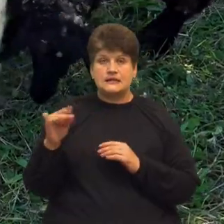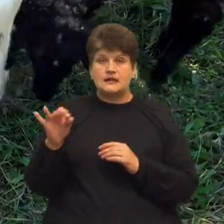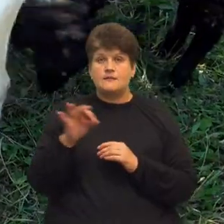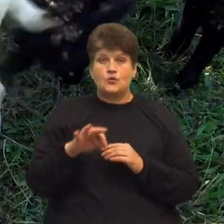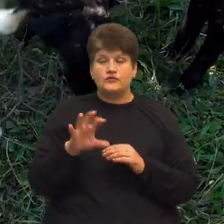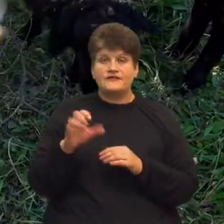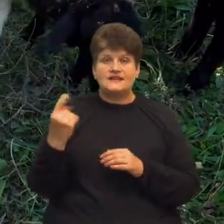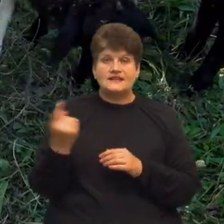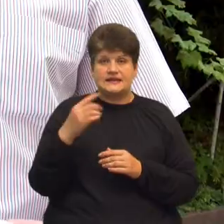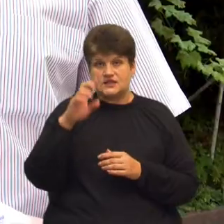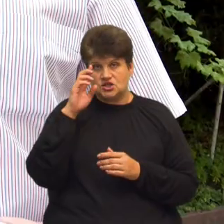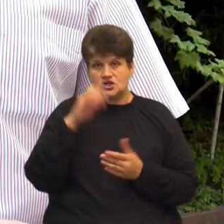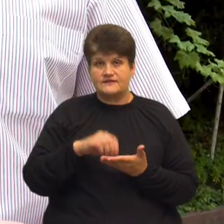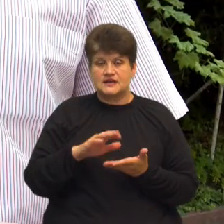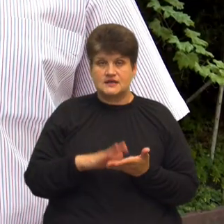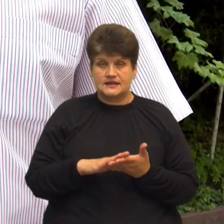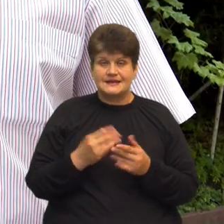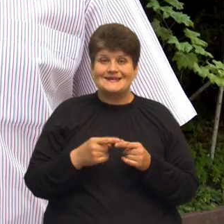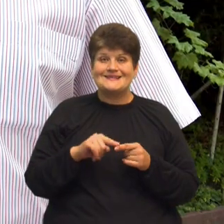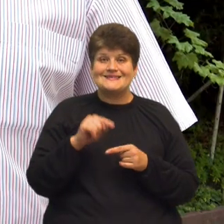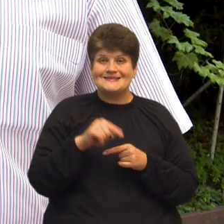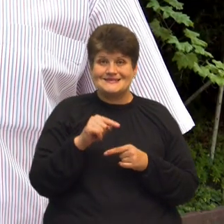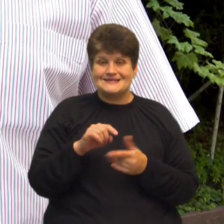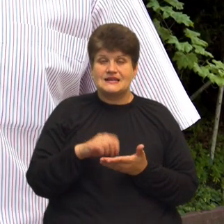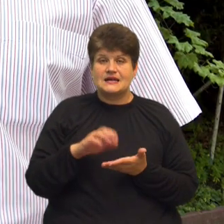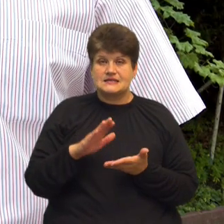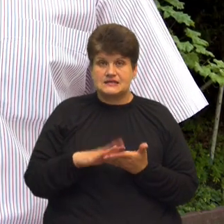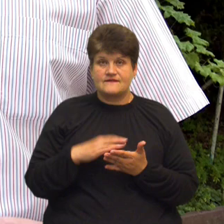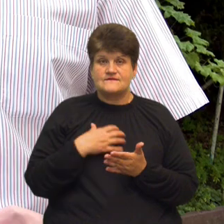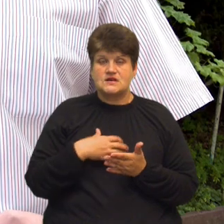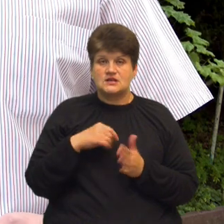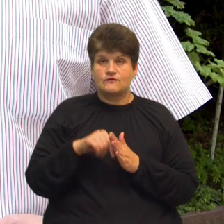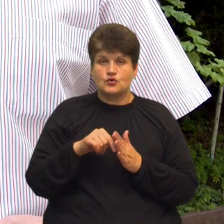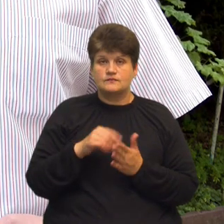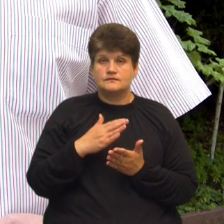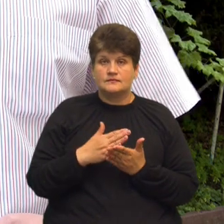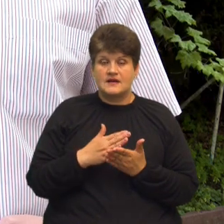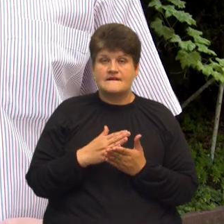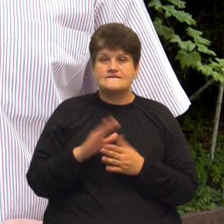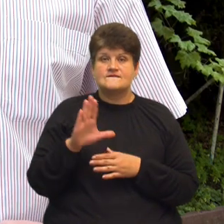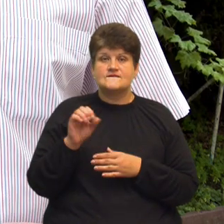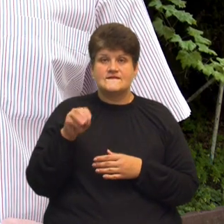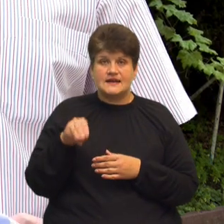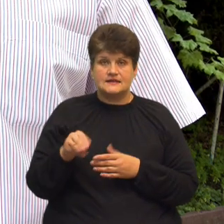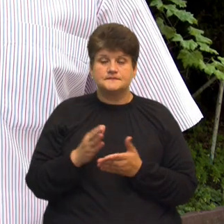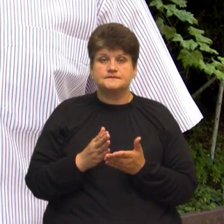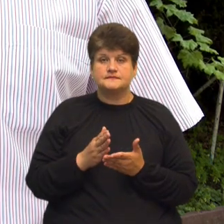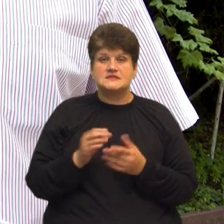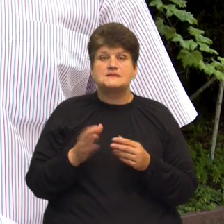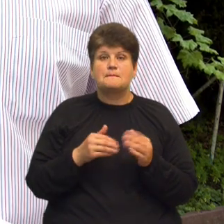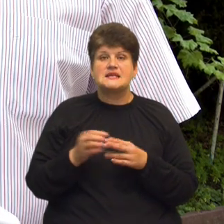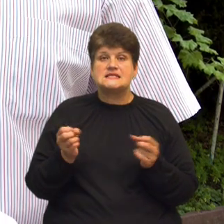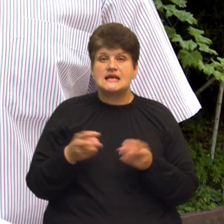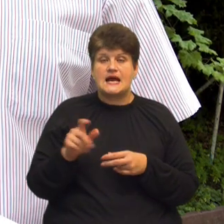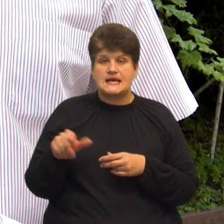державного реєстру. У цій реєстрації важливу роль відіграє ветеринарні спеціалісти наші, які